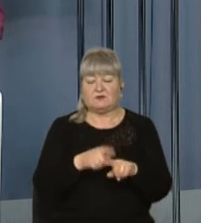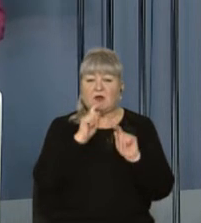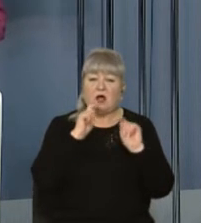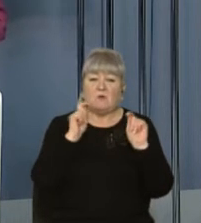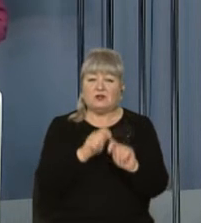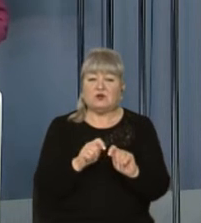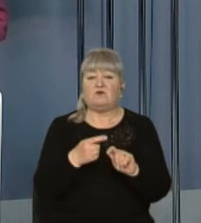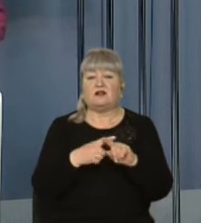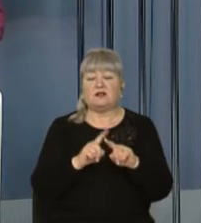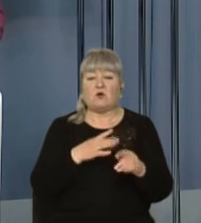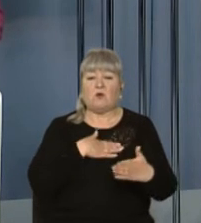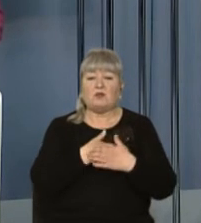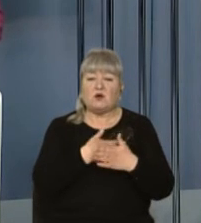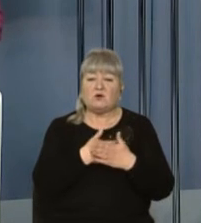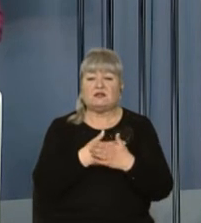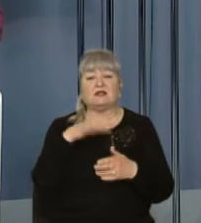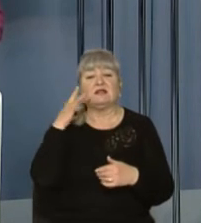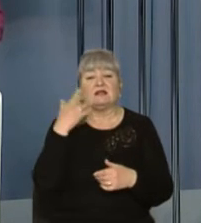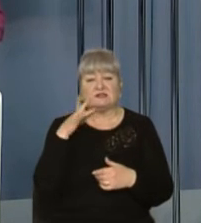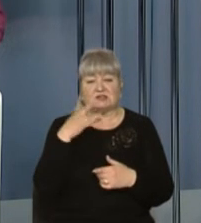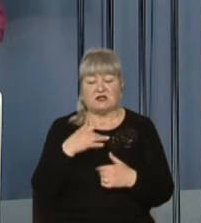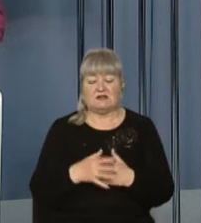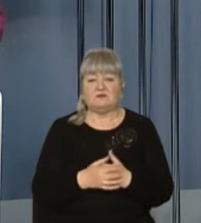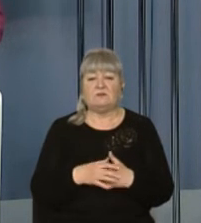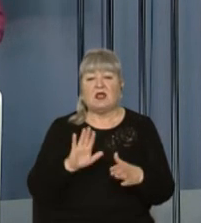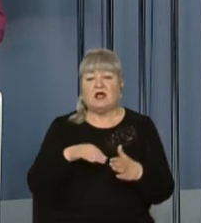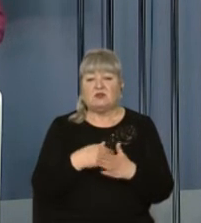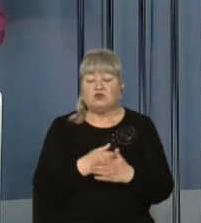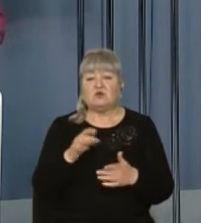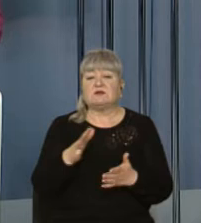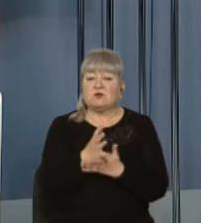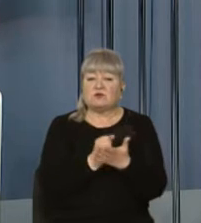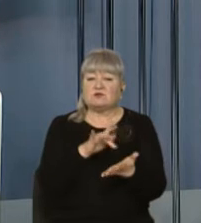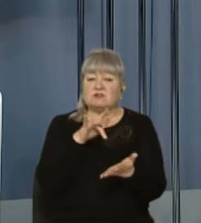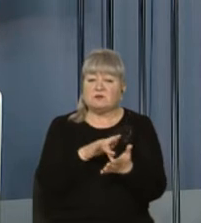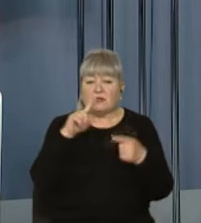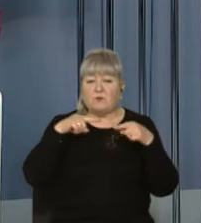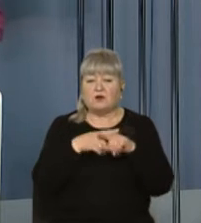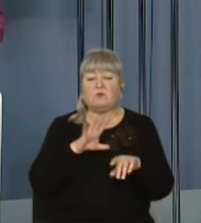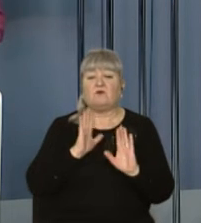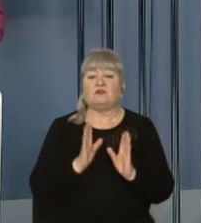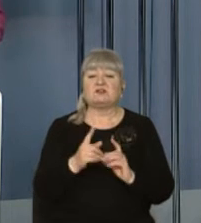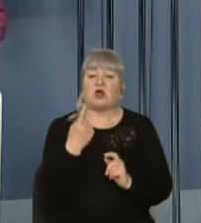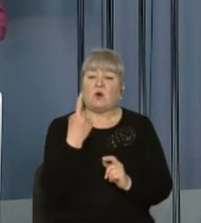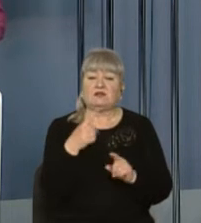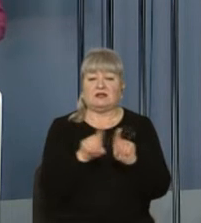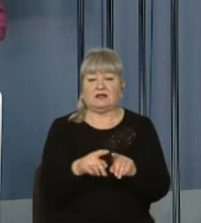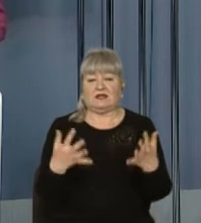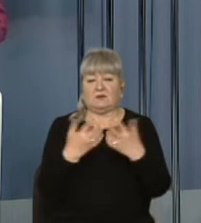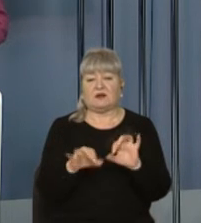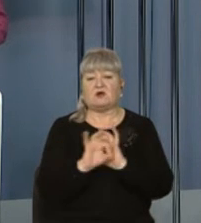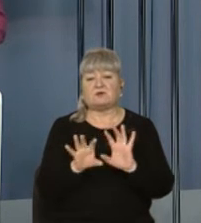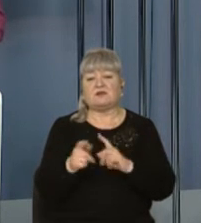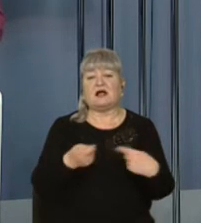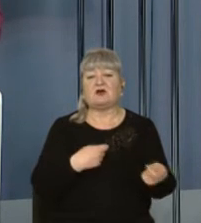Подарували його благодійники із США. Досі у ресурсному центрі політехніки був лише один такий пристрій, розповіла